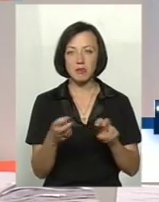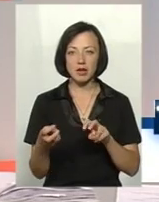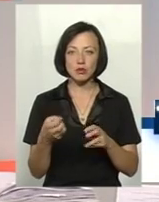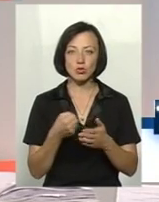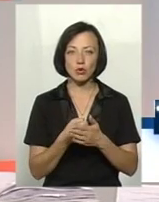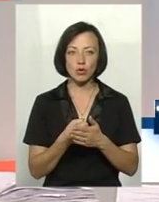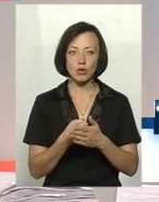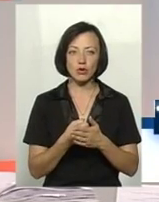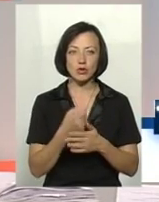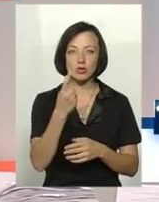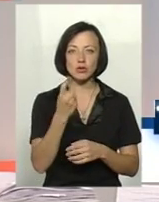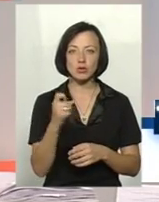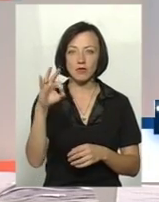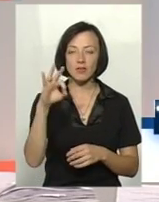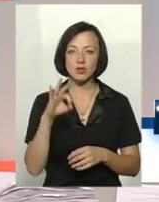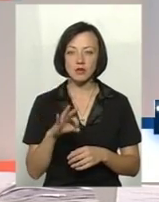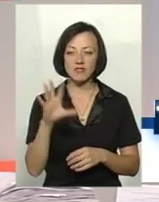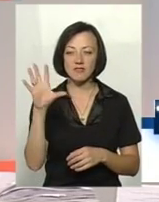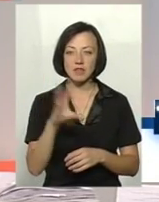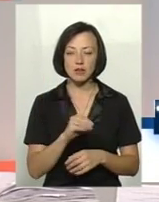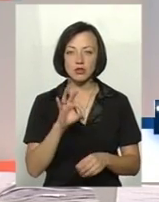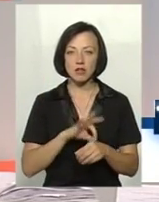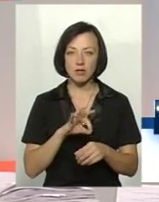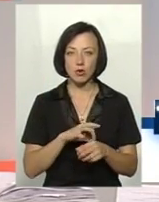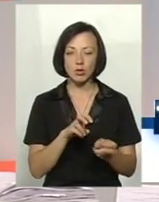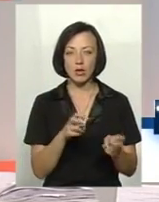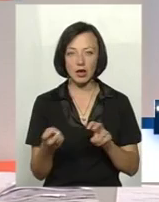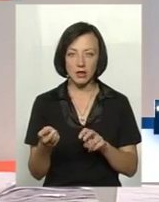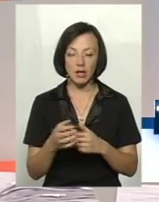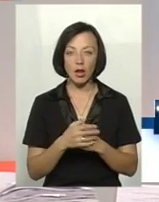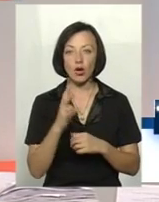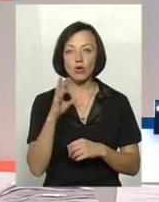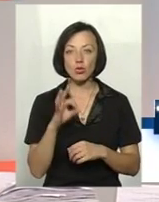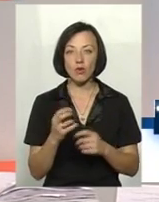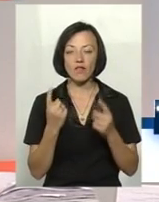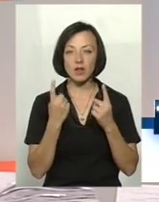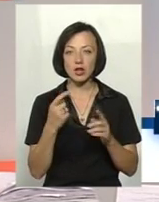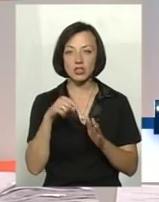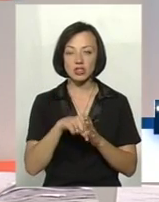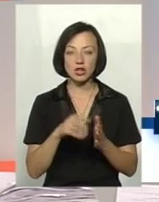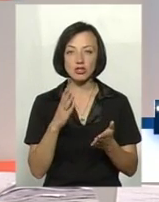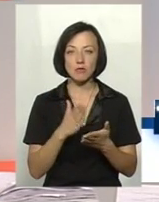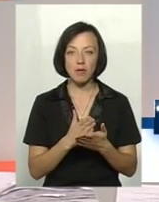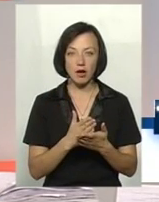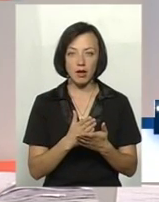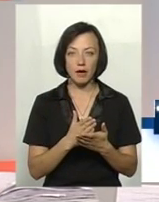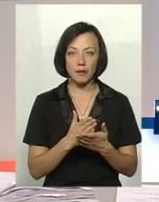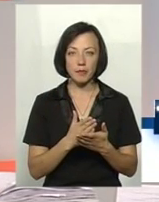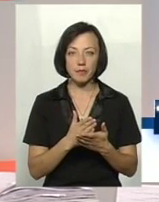доходить до 100%. Тобто, все, що захворіло, в ноги. Ну, дуже велике значення має від